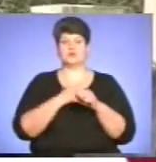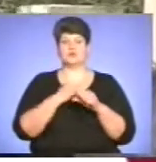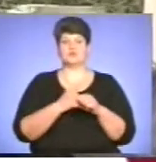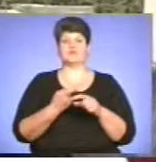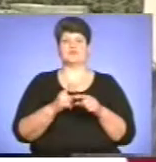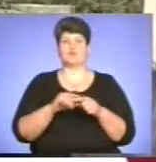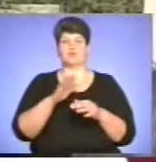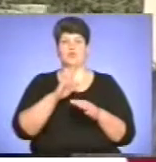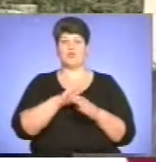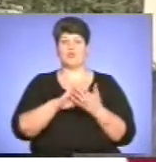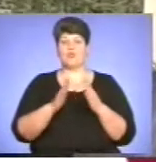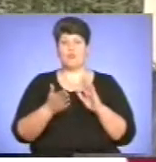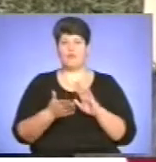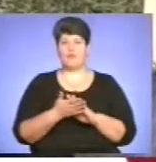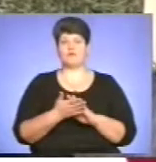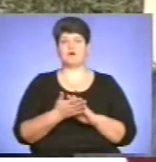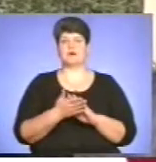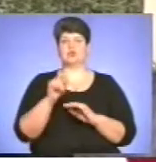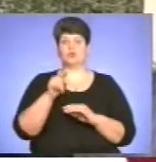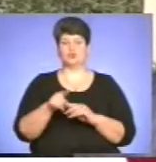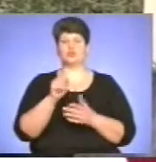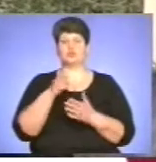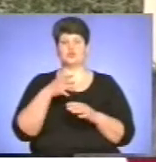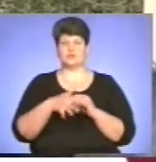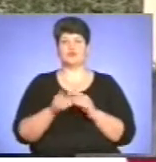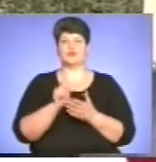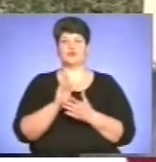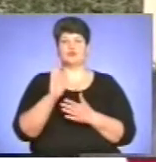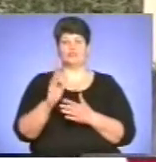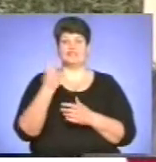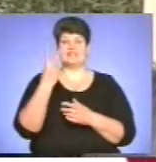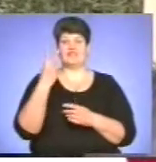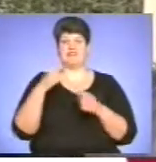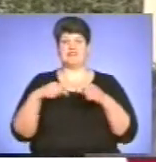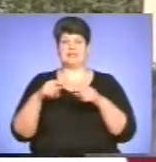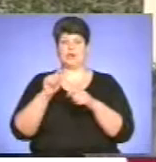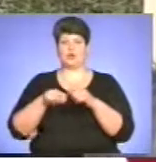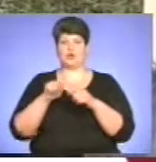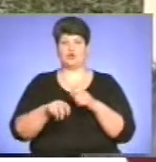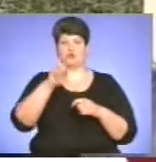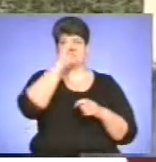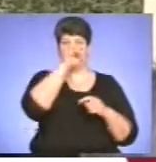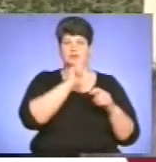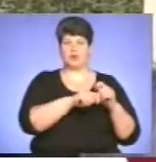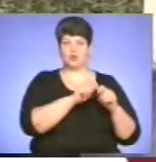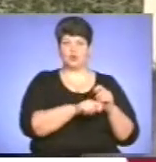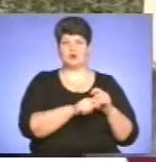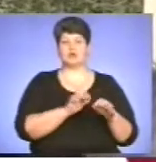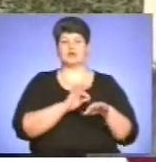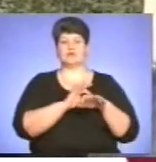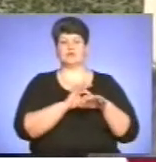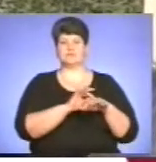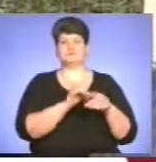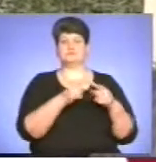умовах. Зрозуміло, що тут повинні бути задіяні два види контролю. І державний контроль, який здійснює органи